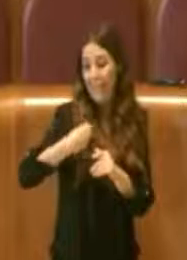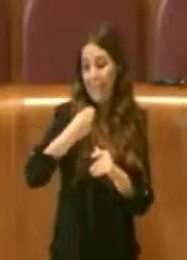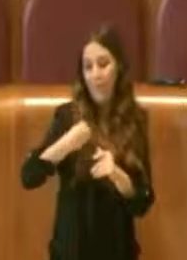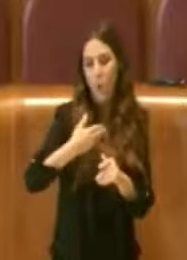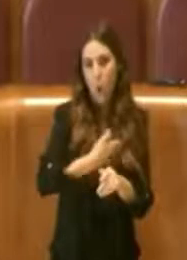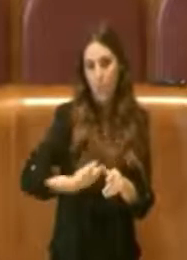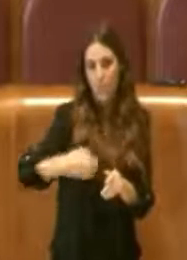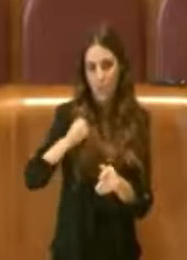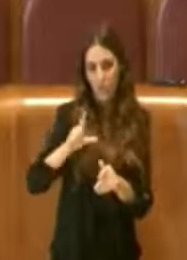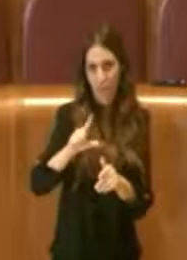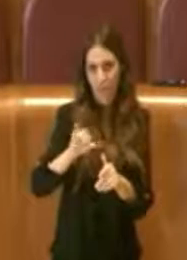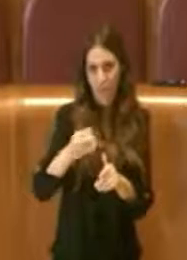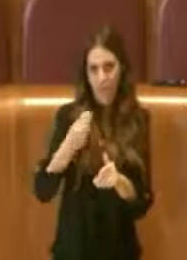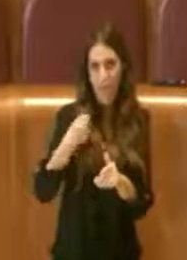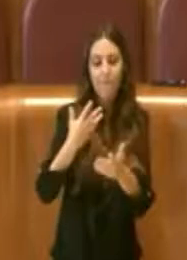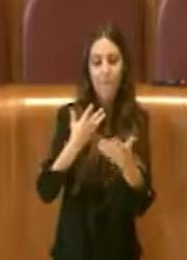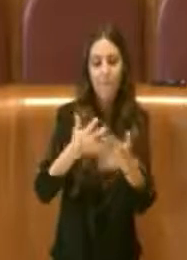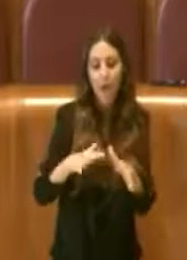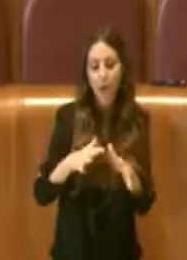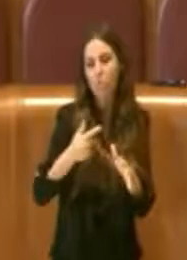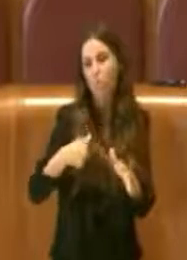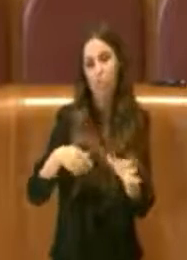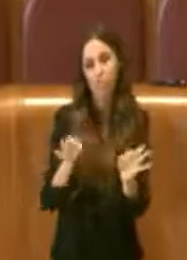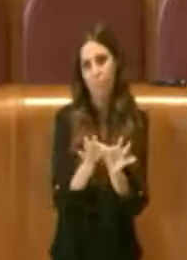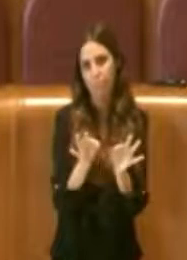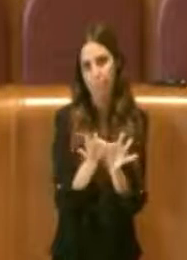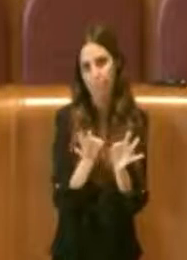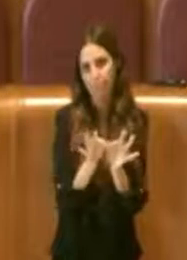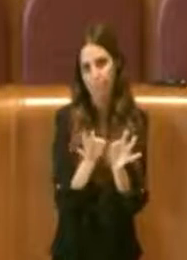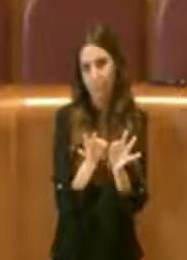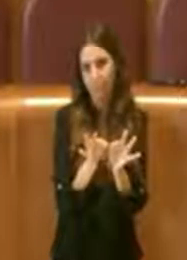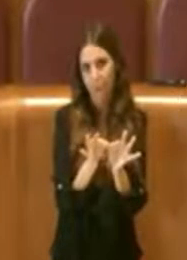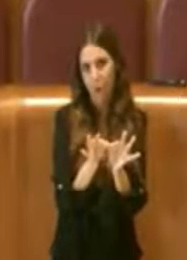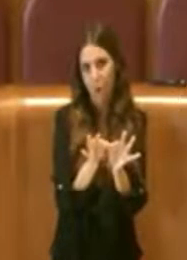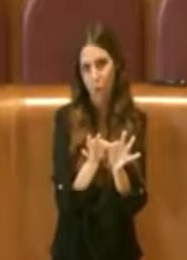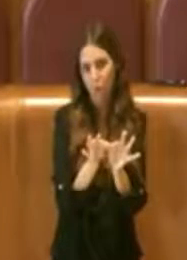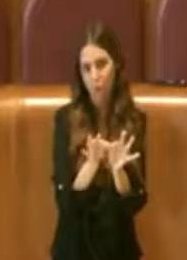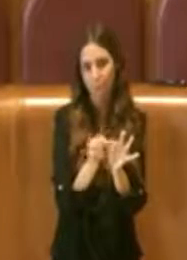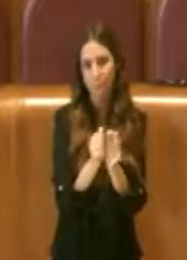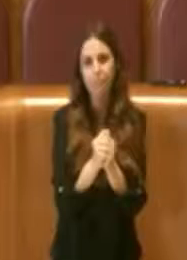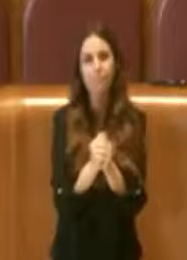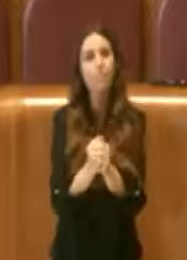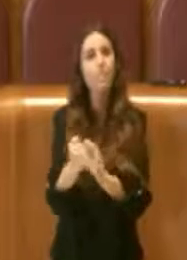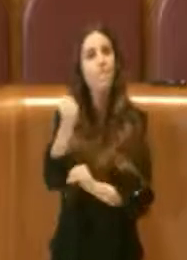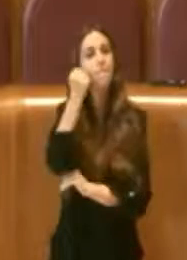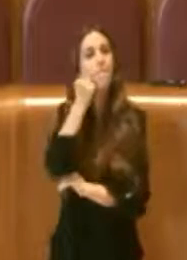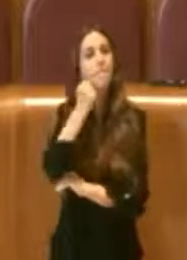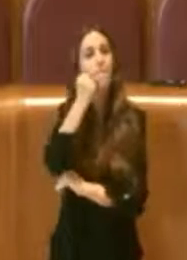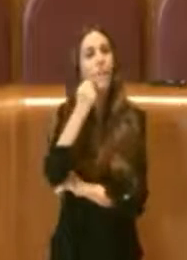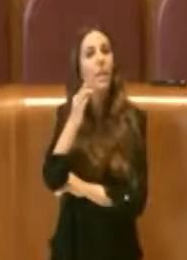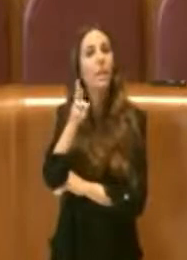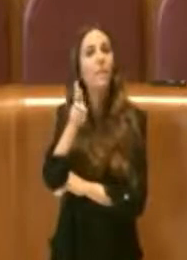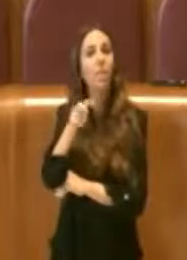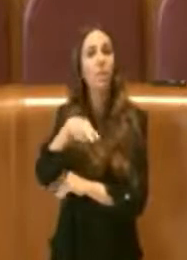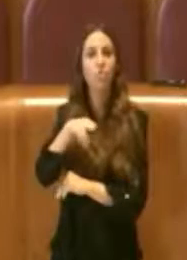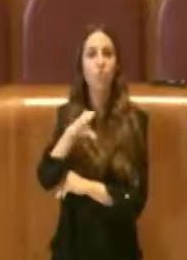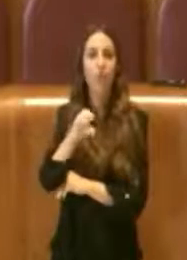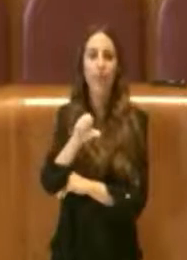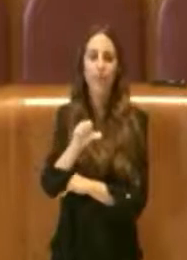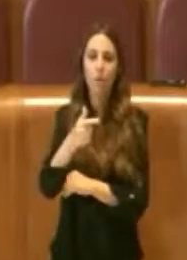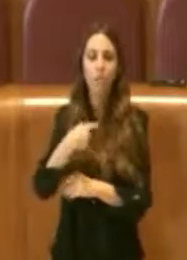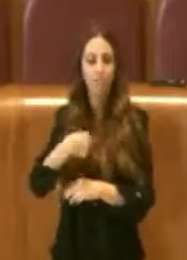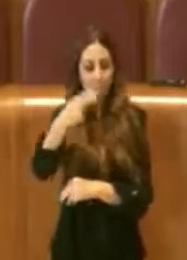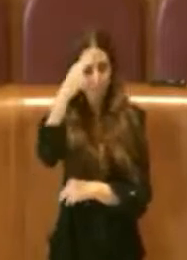dalla consigliera Celli e non può essere diversamente. La mamma di Francesco l'ha ricordato, lo